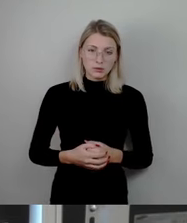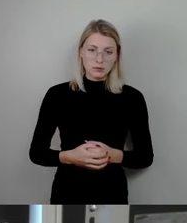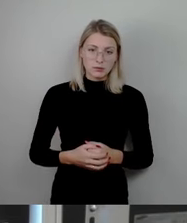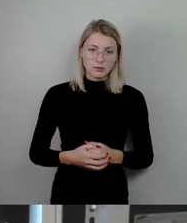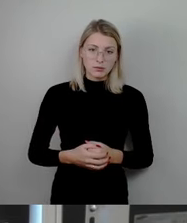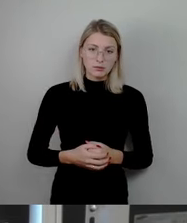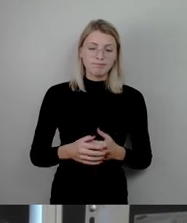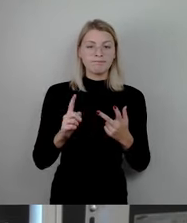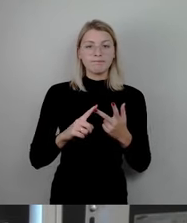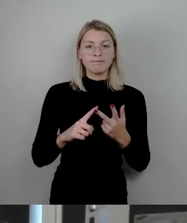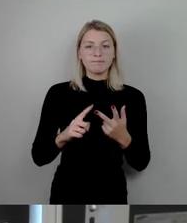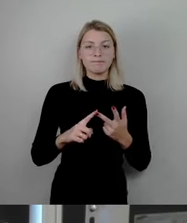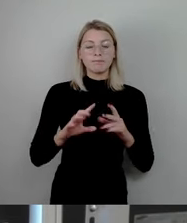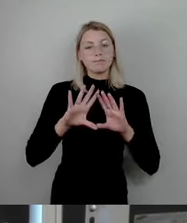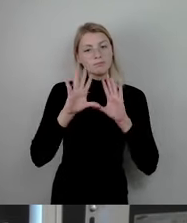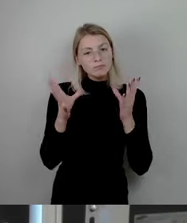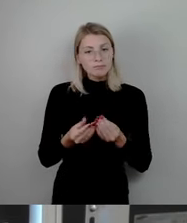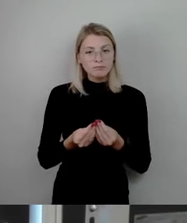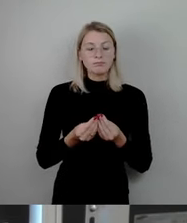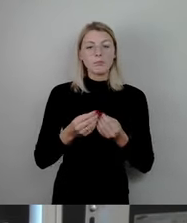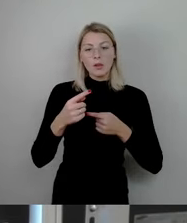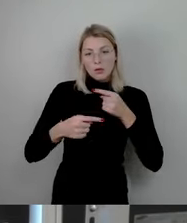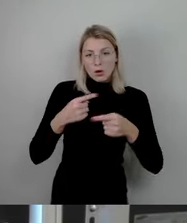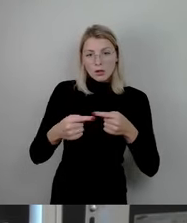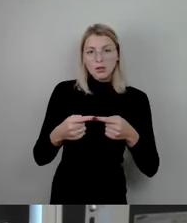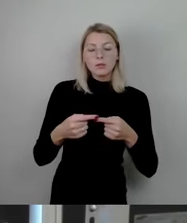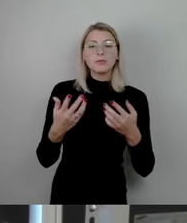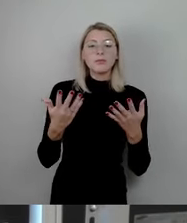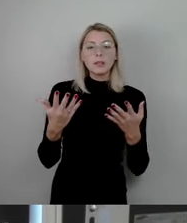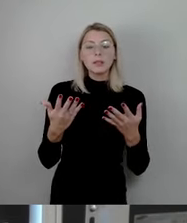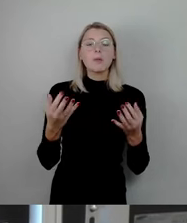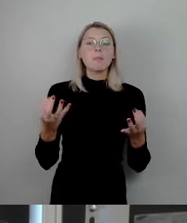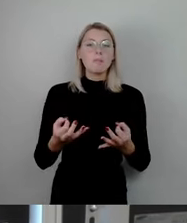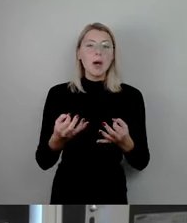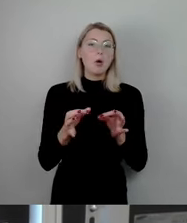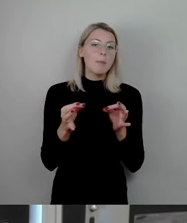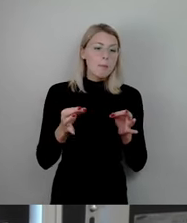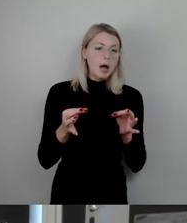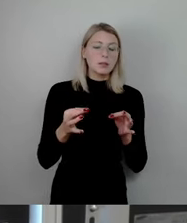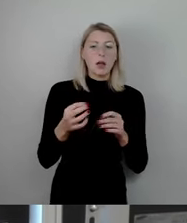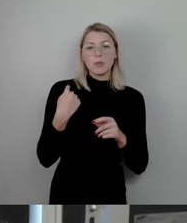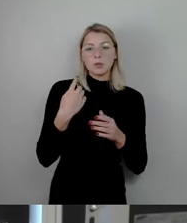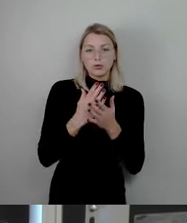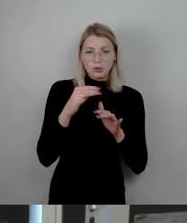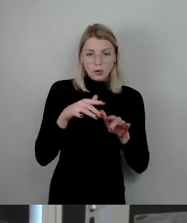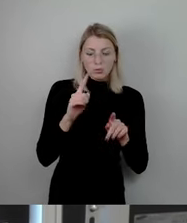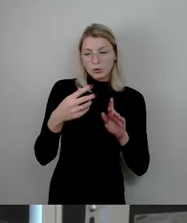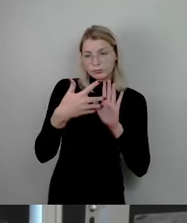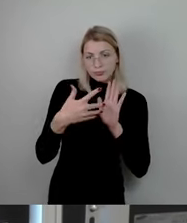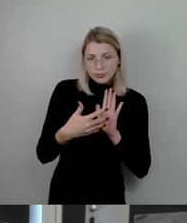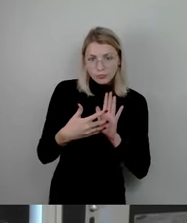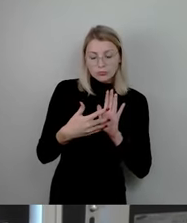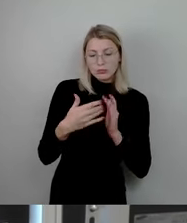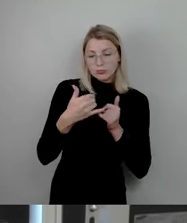für ein gesamteinheitliches Vorgehen müssen getroffene Maßnahmen auch wieder überprüft werden und gegebenenfalls